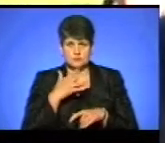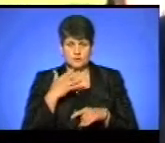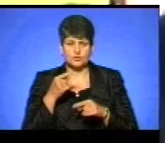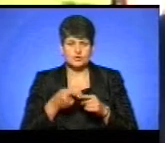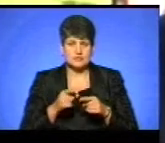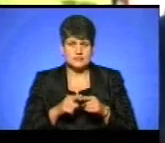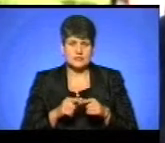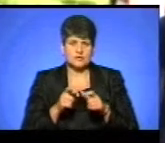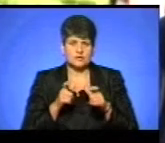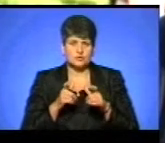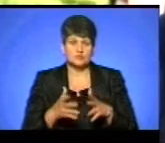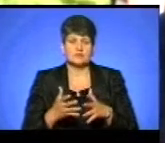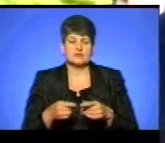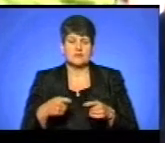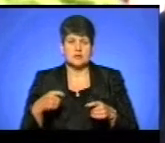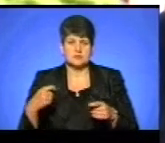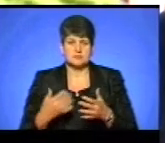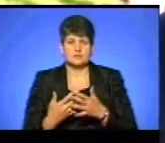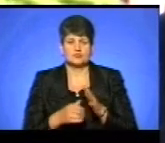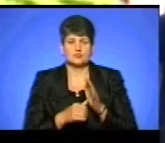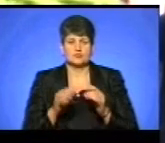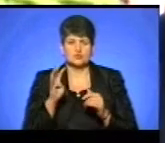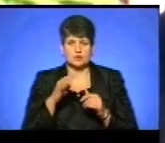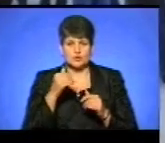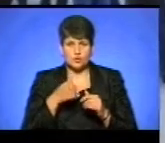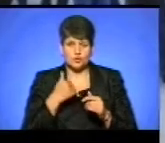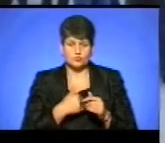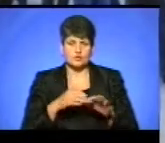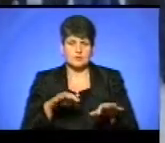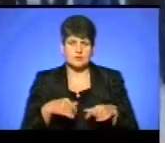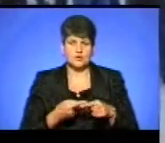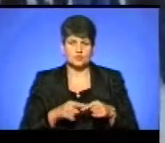вже тягнеться близько 4 років. Хочуть забрати цю зону.